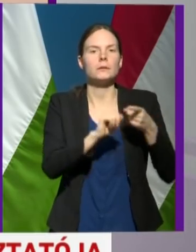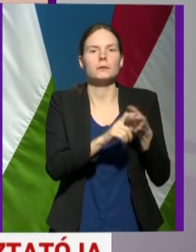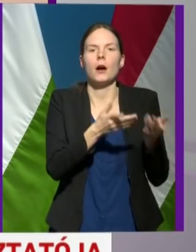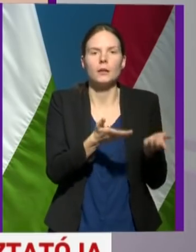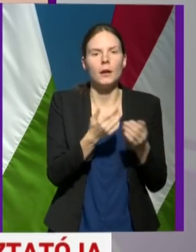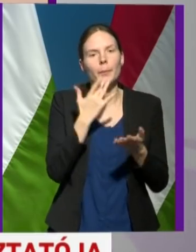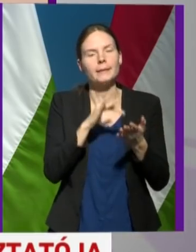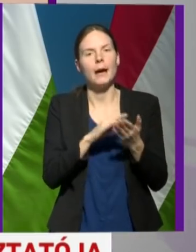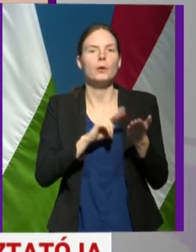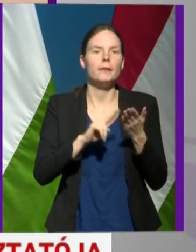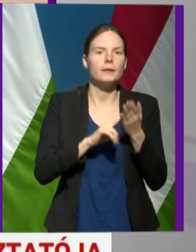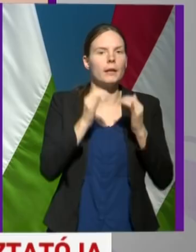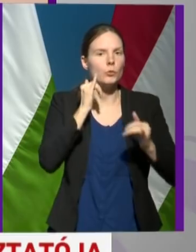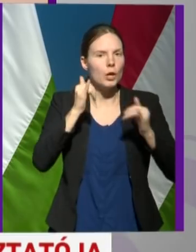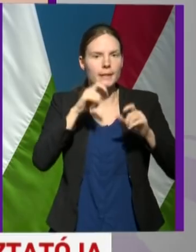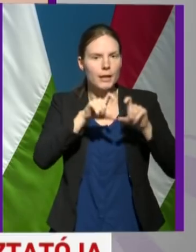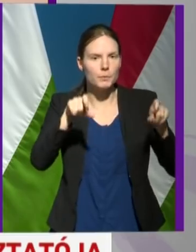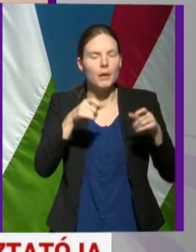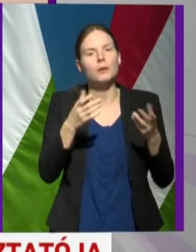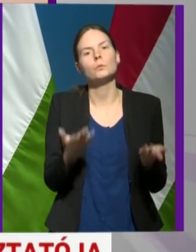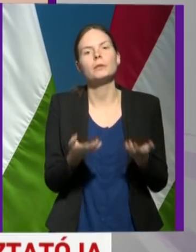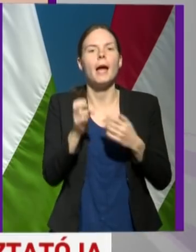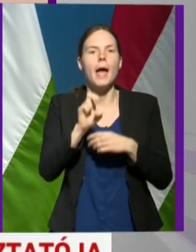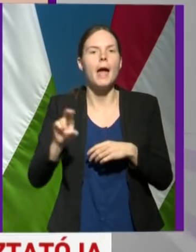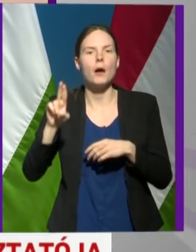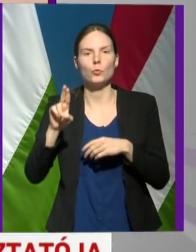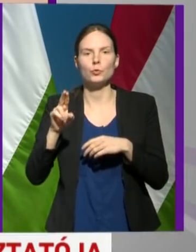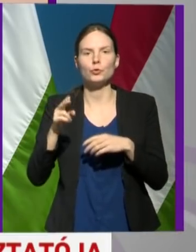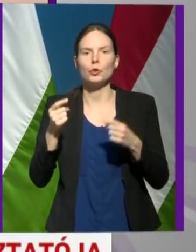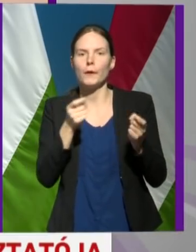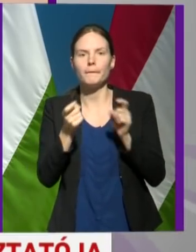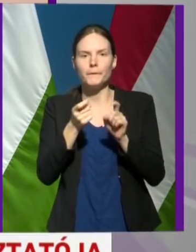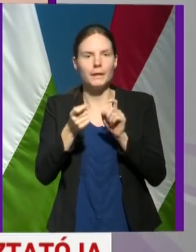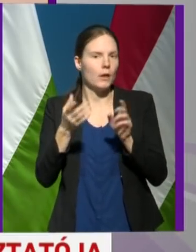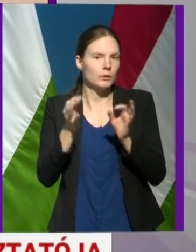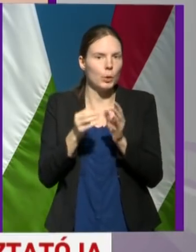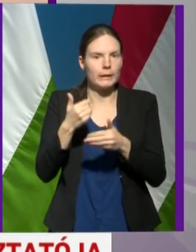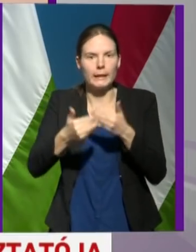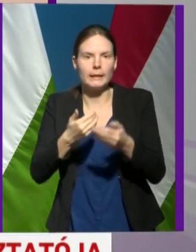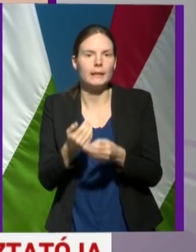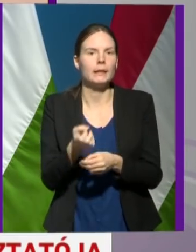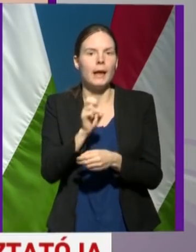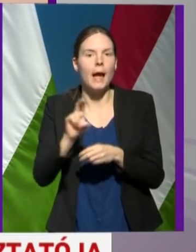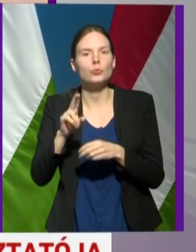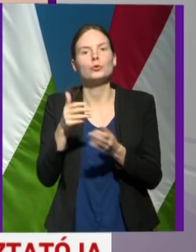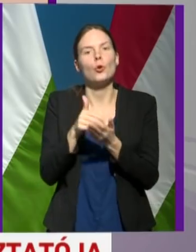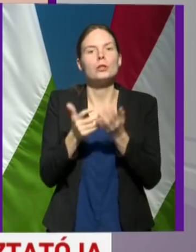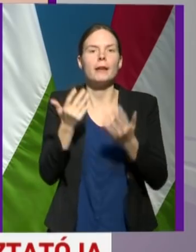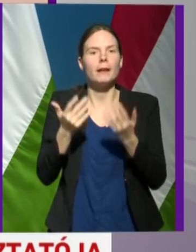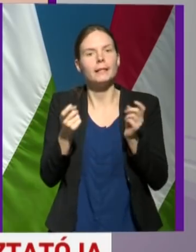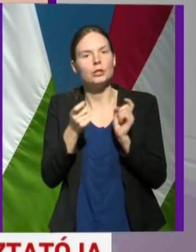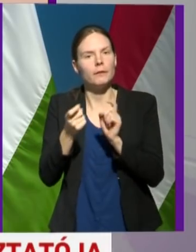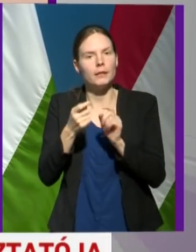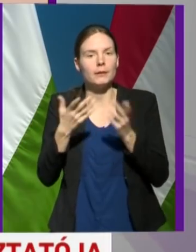hivatali útjaikra való tekintettel. Ugye uniós vita zajlik, közepén járunk az uniós költségvetési vitának, tehát rendszeresen kell például